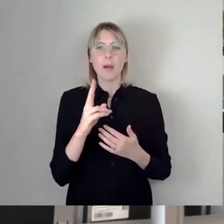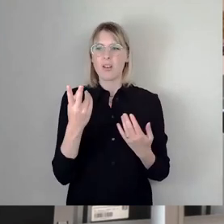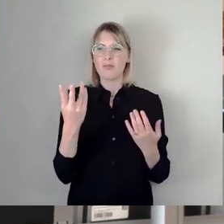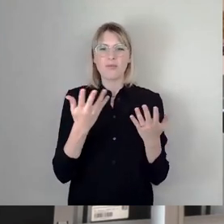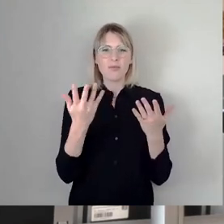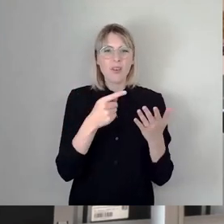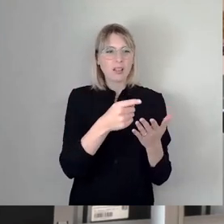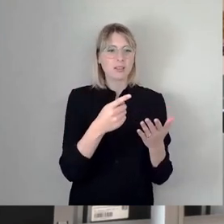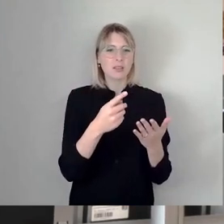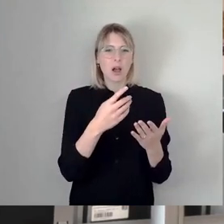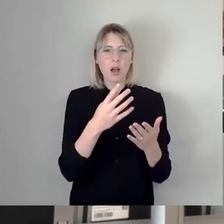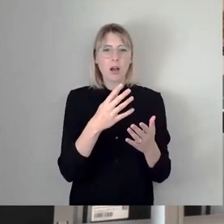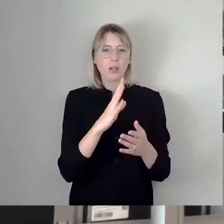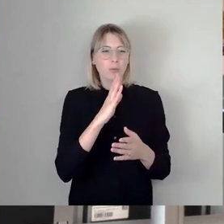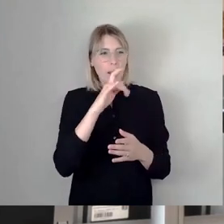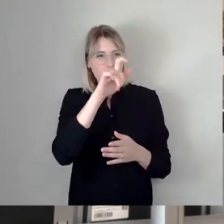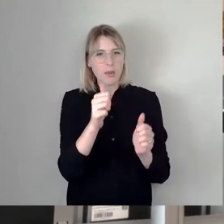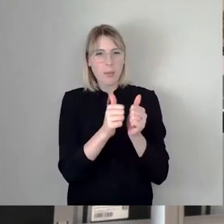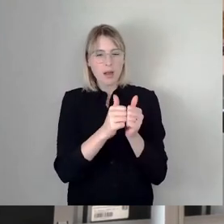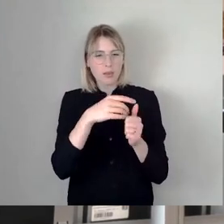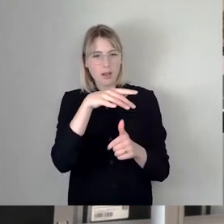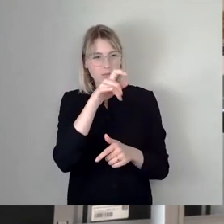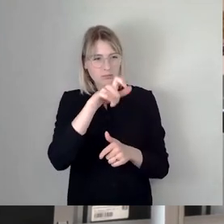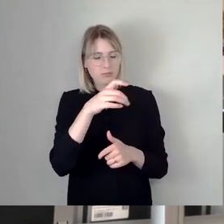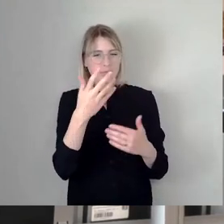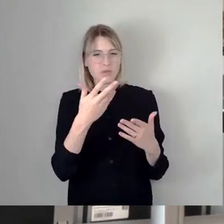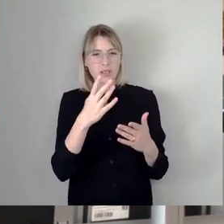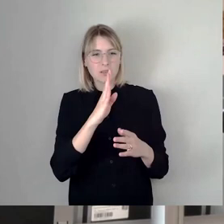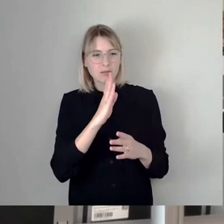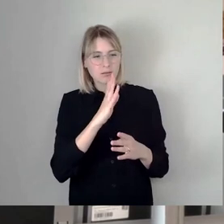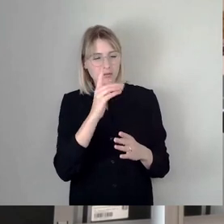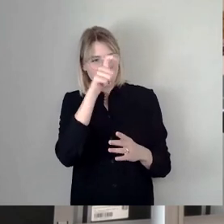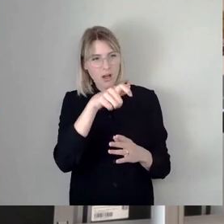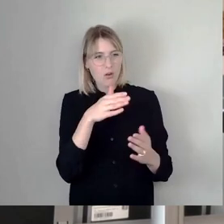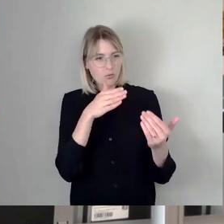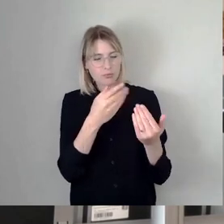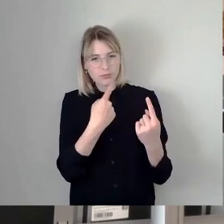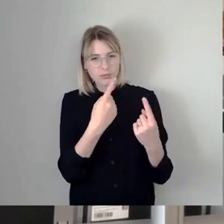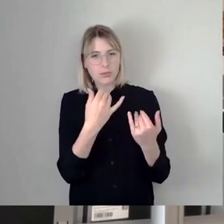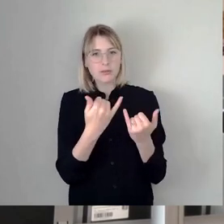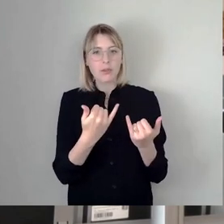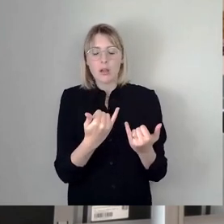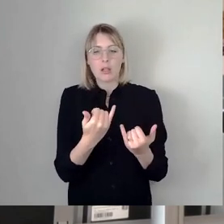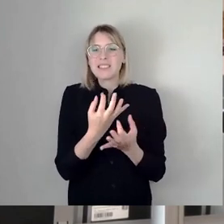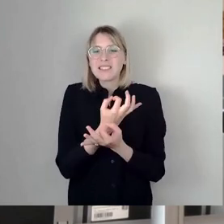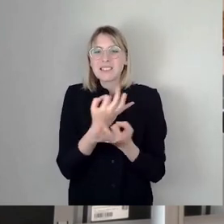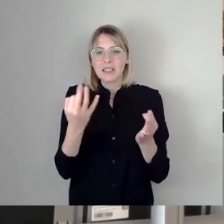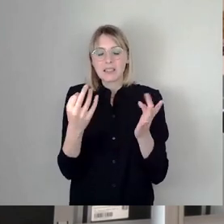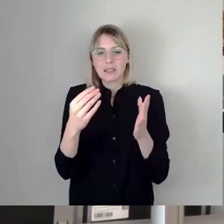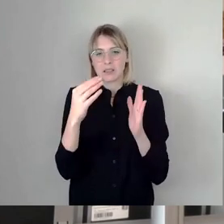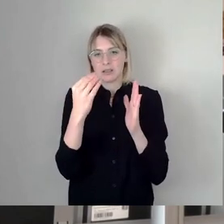Ansprechpartner, an den ich mich wende? Das ist eine Forderung der CDU seit 20 Jahren, dass es hier in dieser Stadt gibt. Nichts davon steht da drin.